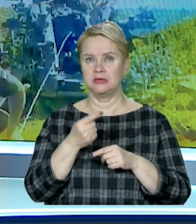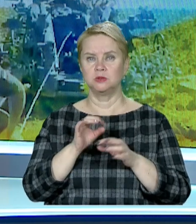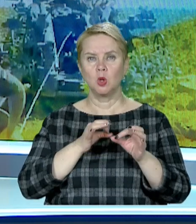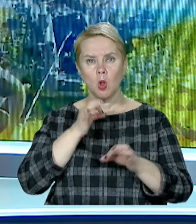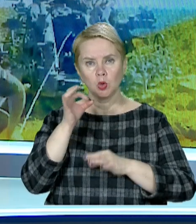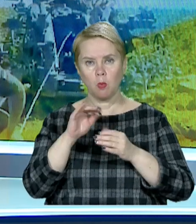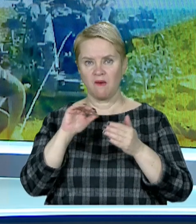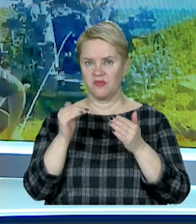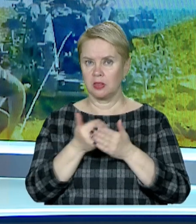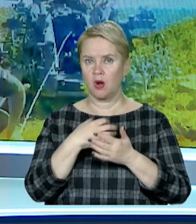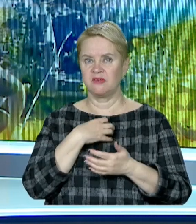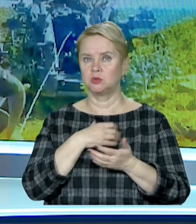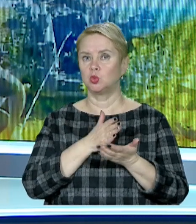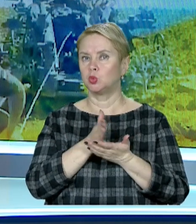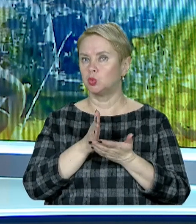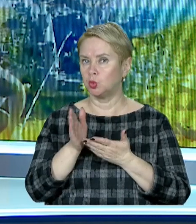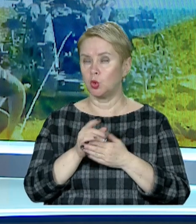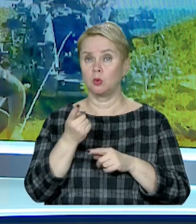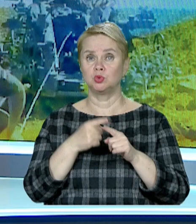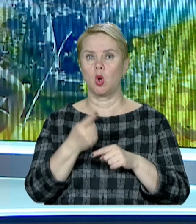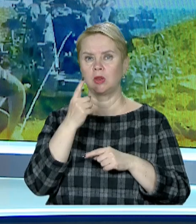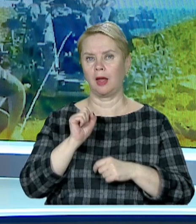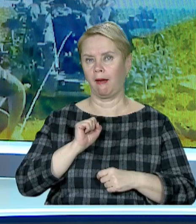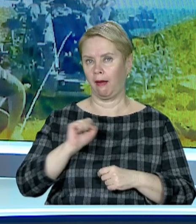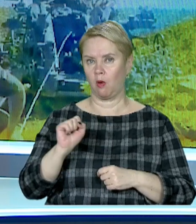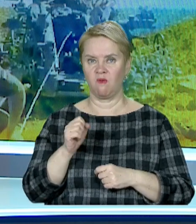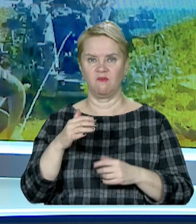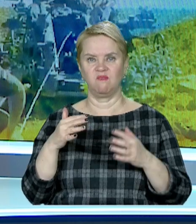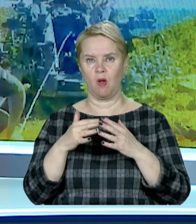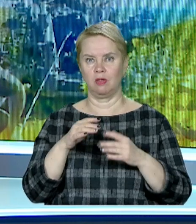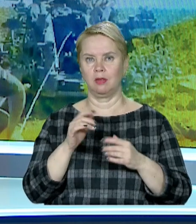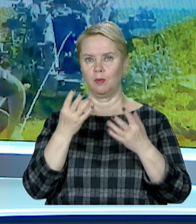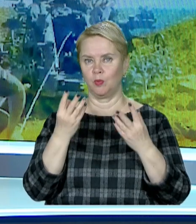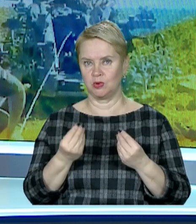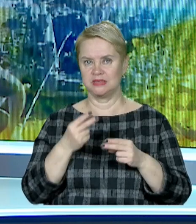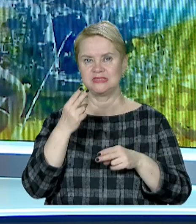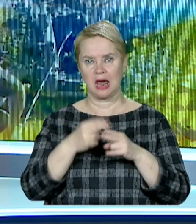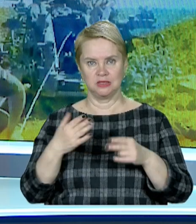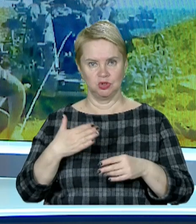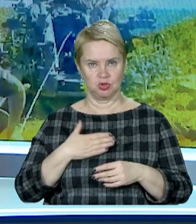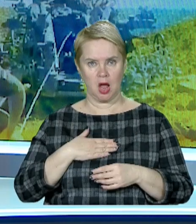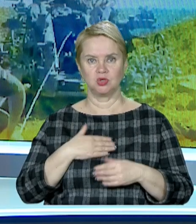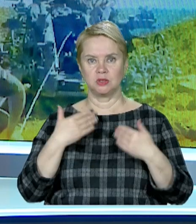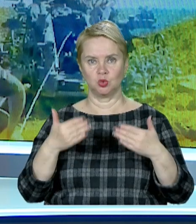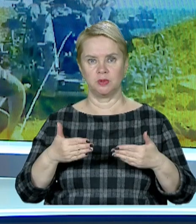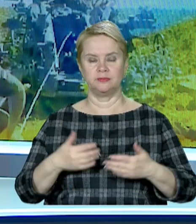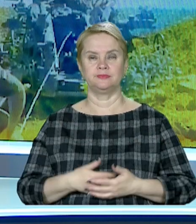цілодобово відновлюють інфраструктуру. Про ще одних героїв воєнних буднів – залізничників. Наш наступний сюжет.